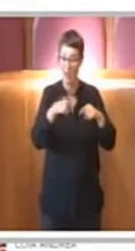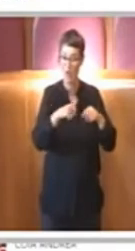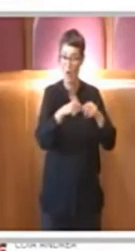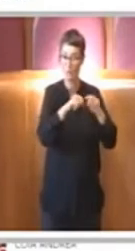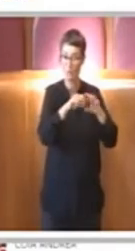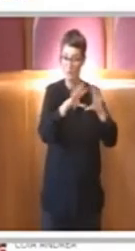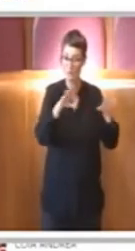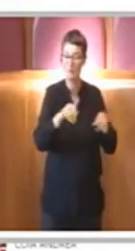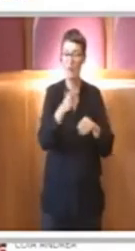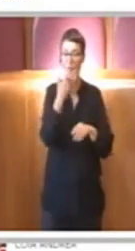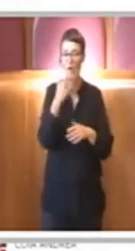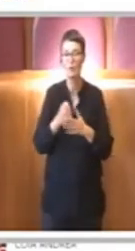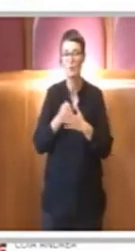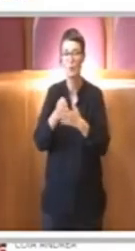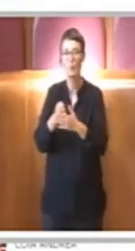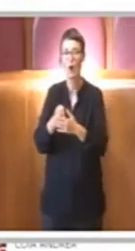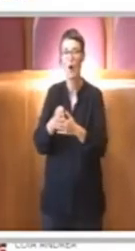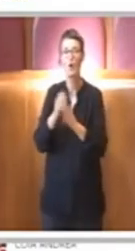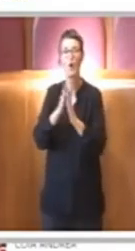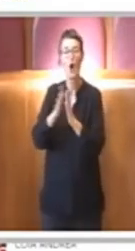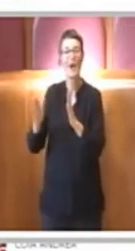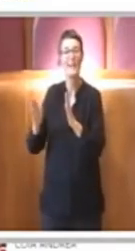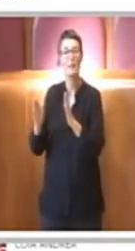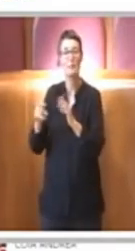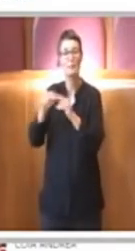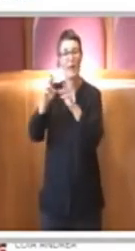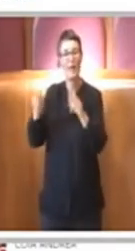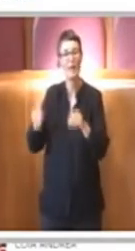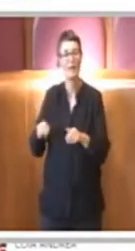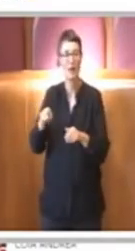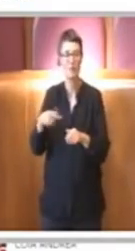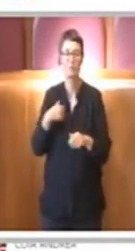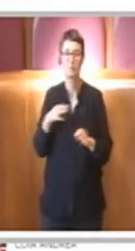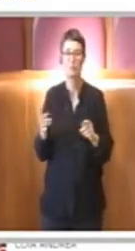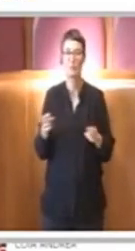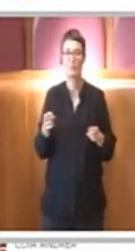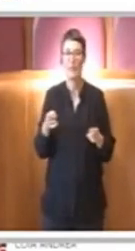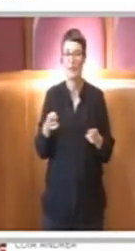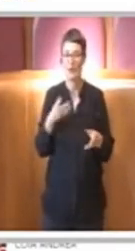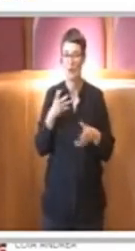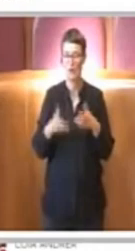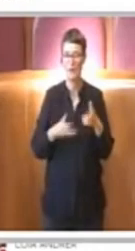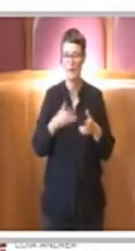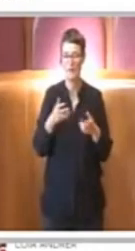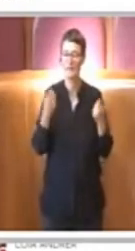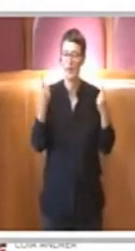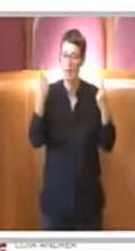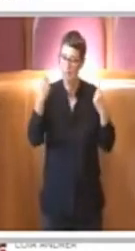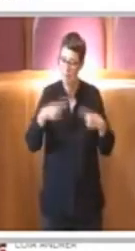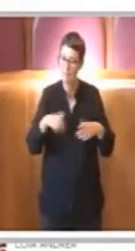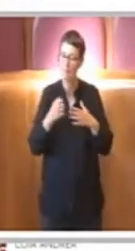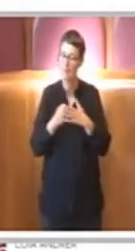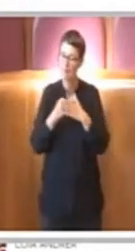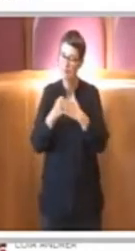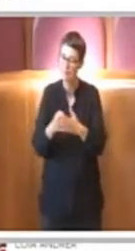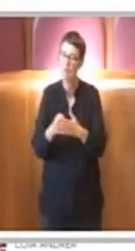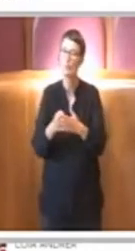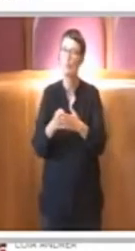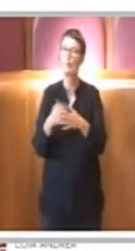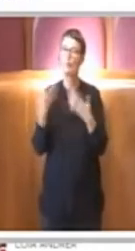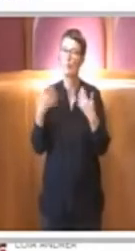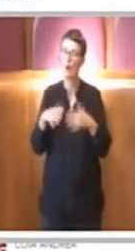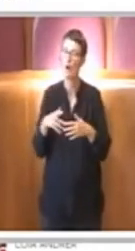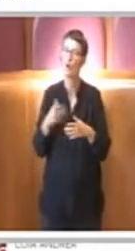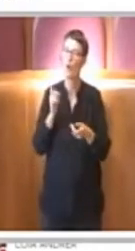questo periodo di crisi. Questo è stato un passaggio importante di supporto anche politico e amministrativo insomma da